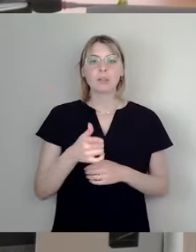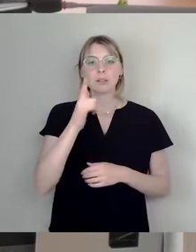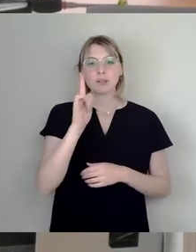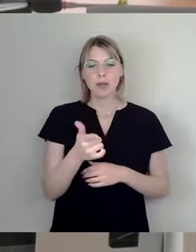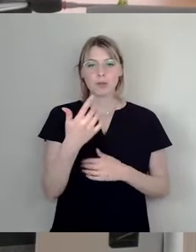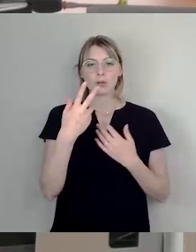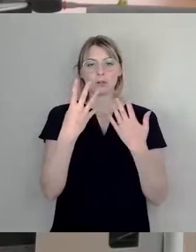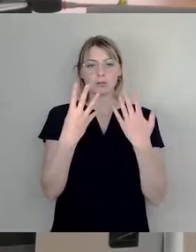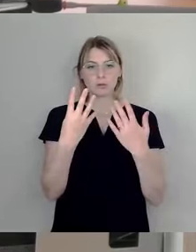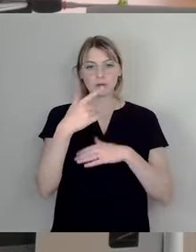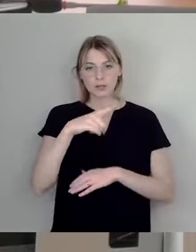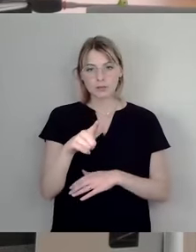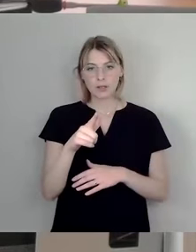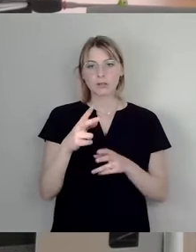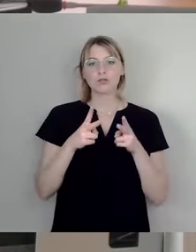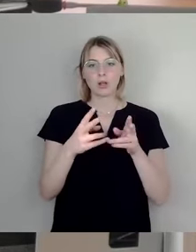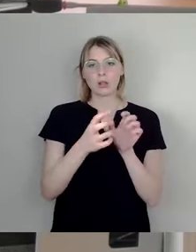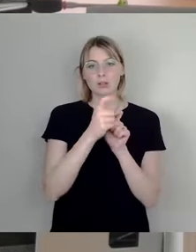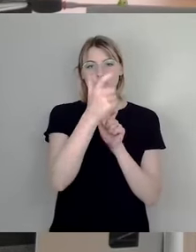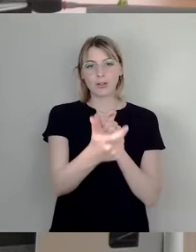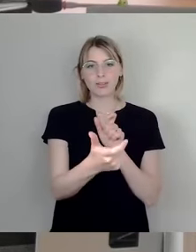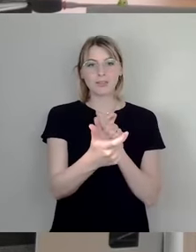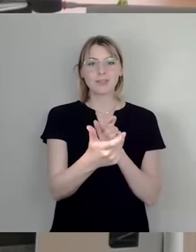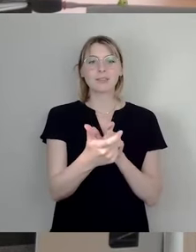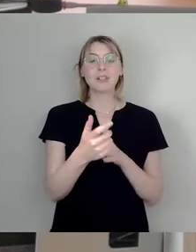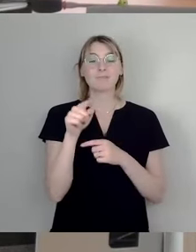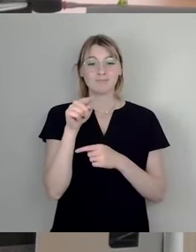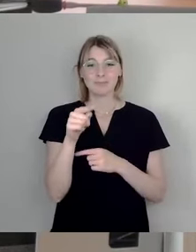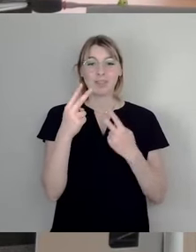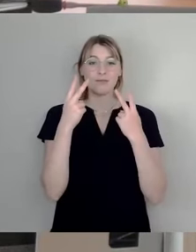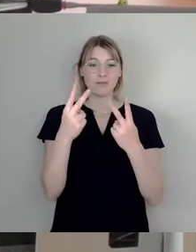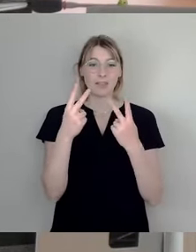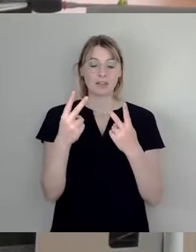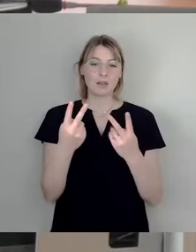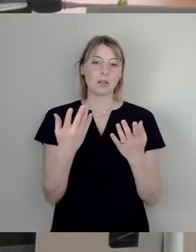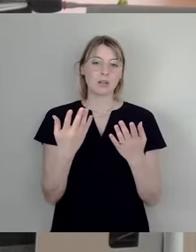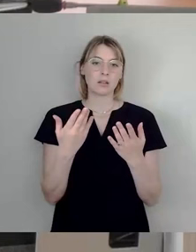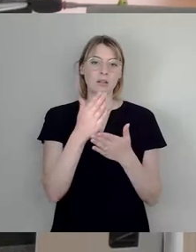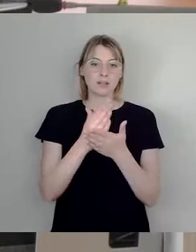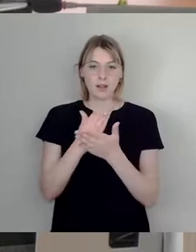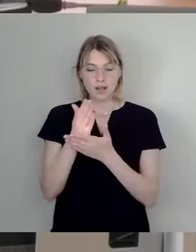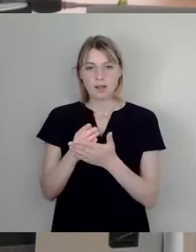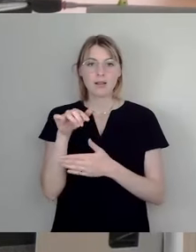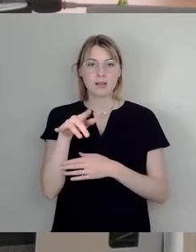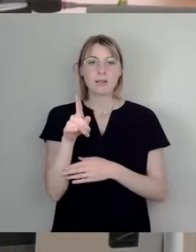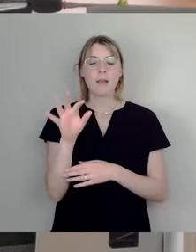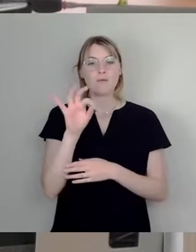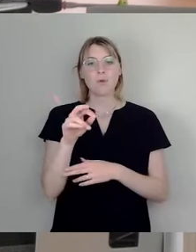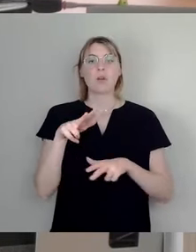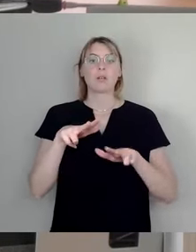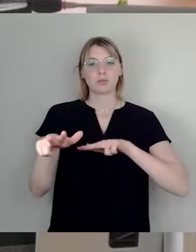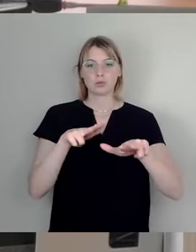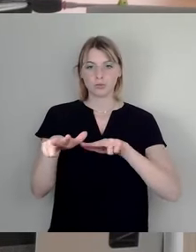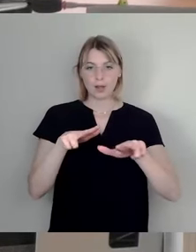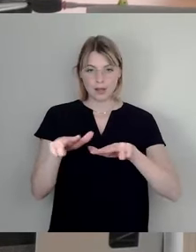sind, gerade wenn wir in den Dresdner Norden schauen, wichtige Bestandteile der kommunalen Infrastruktur. Wir Stadträte, wir können jetzt 239